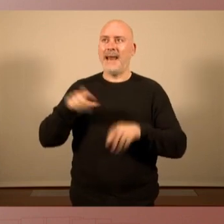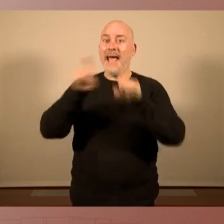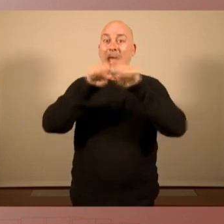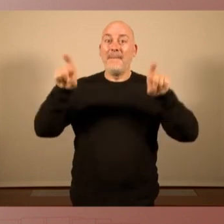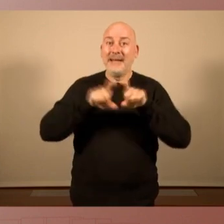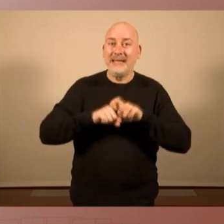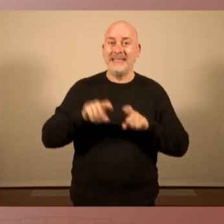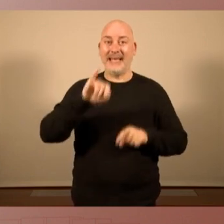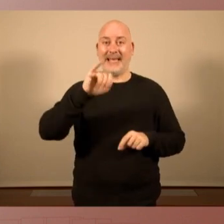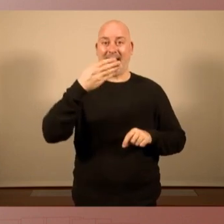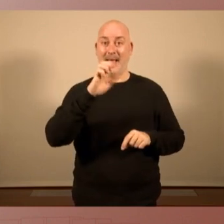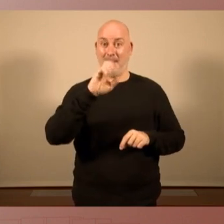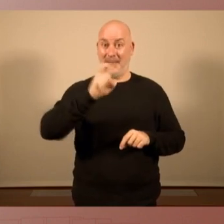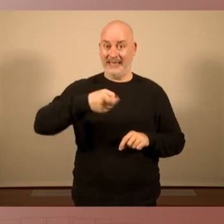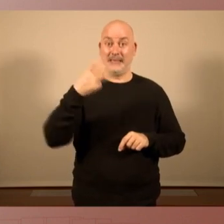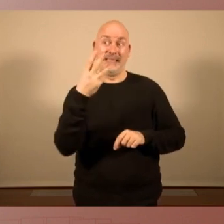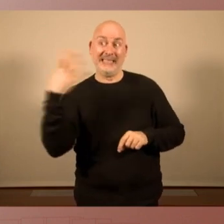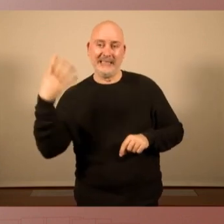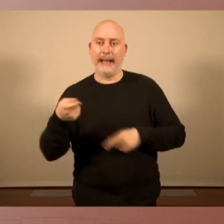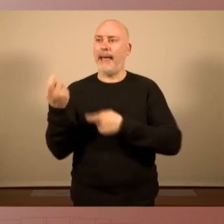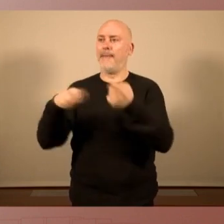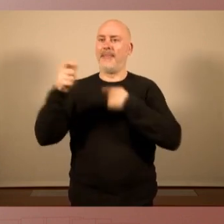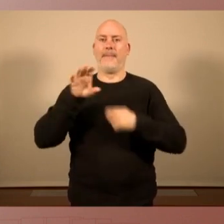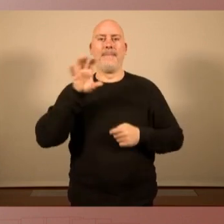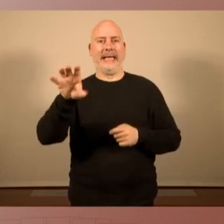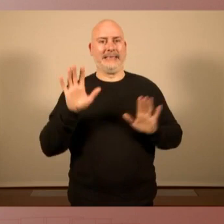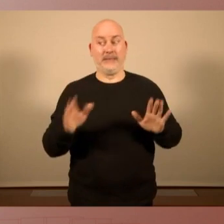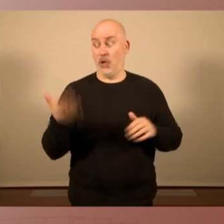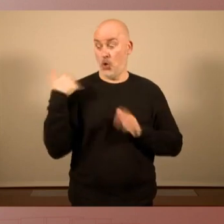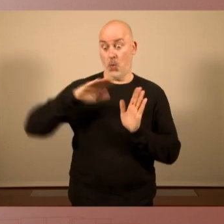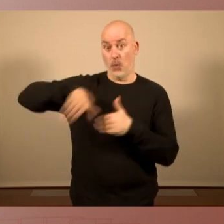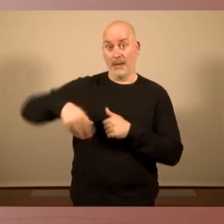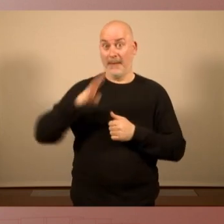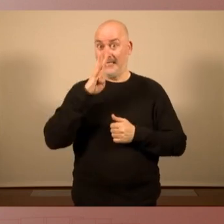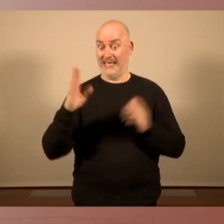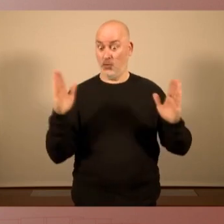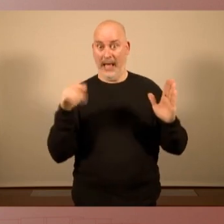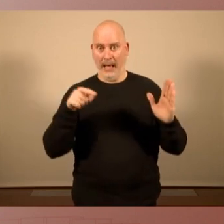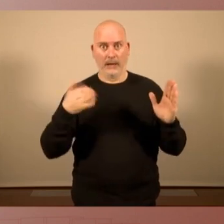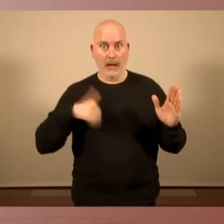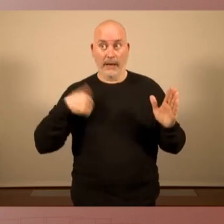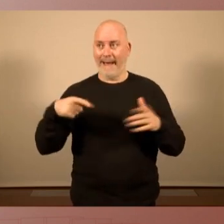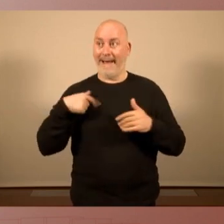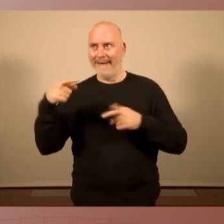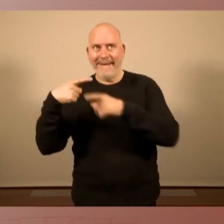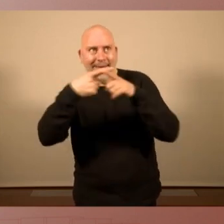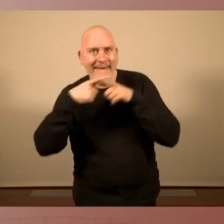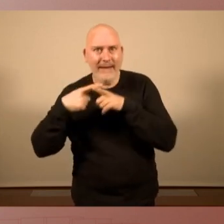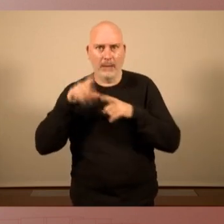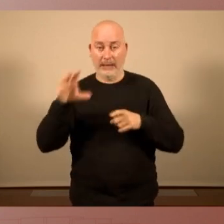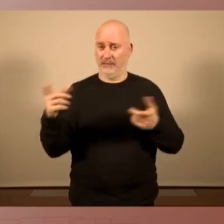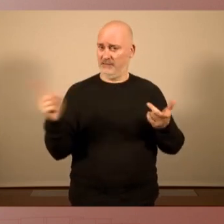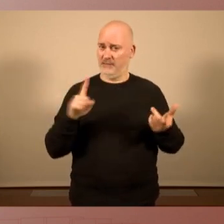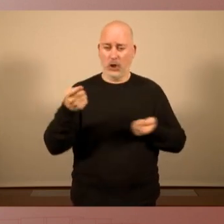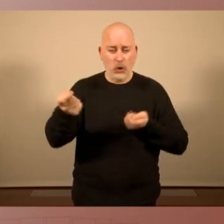'IBEX 35, que és una cosa que hem vist al llarg de la darrera legislatura, sinó que significa començar a posar sota control públic als